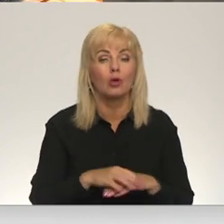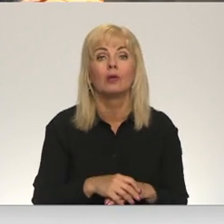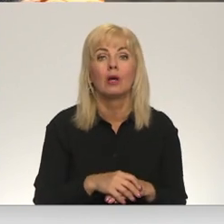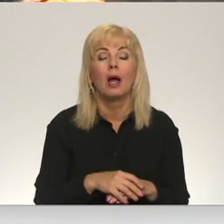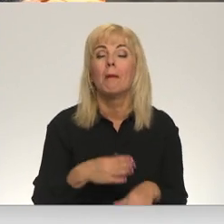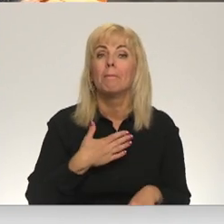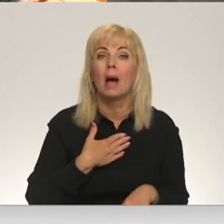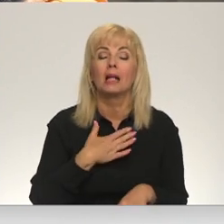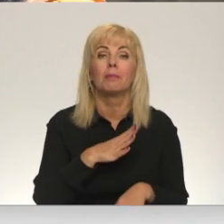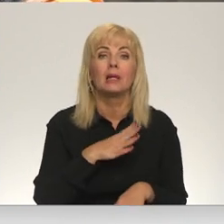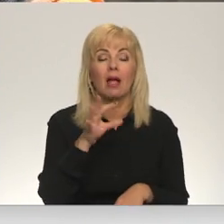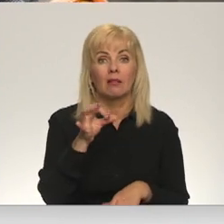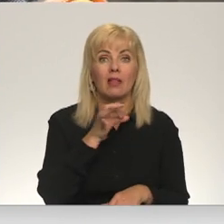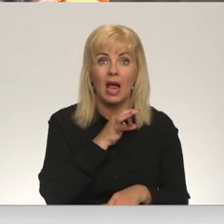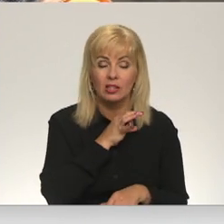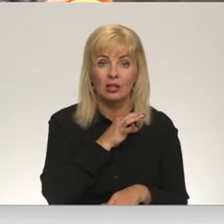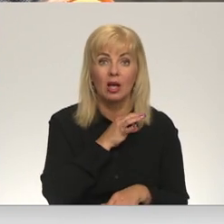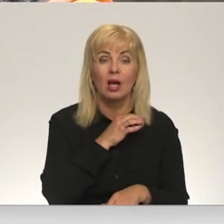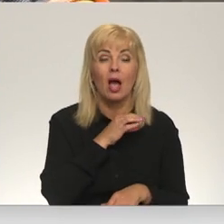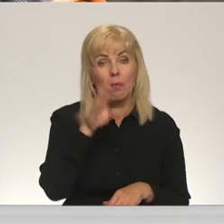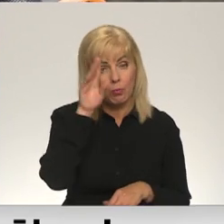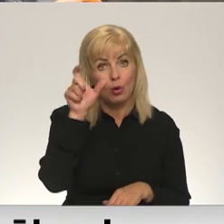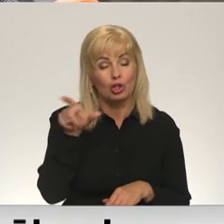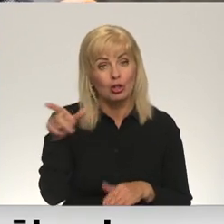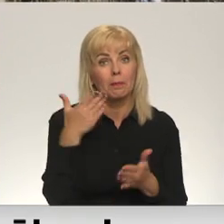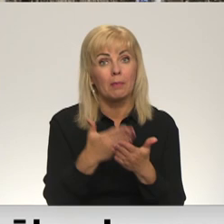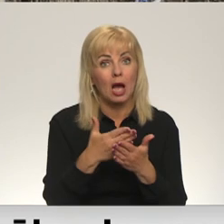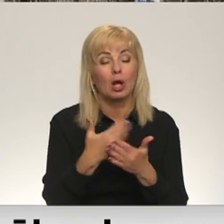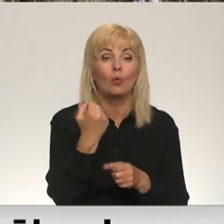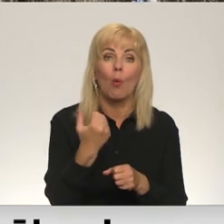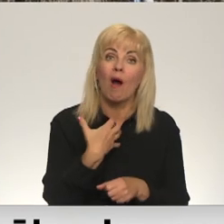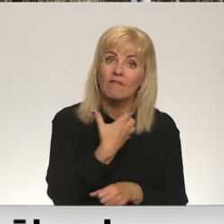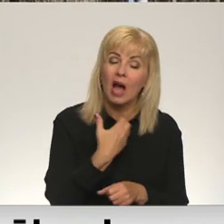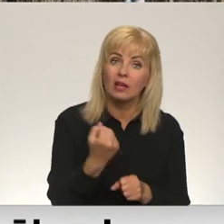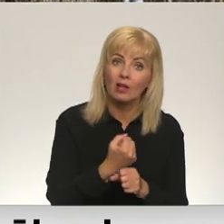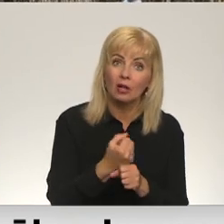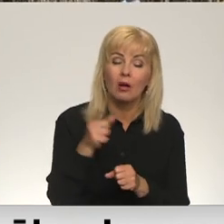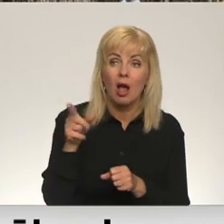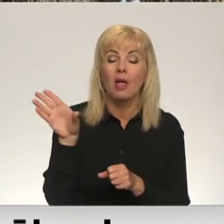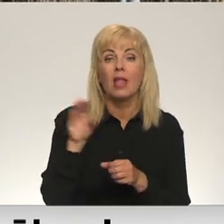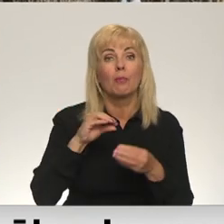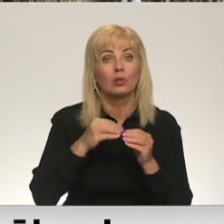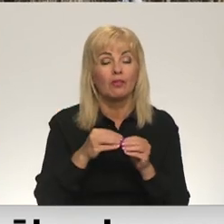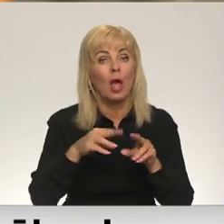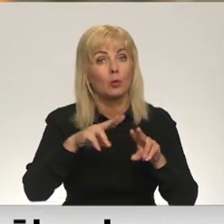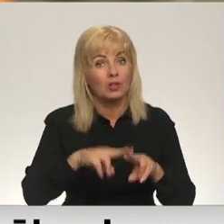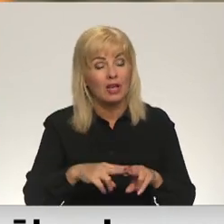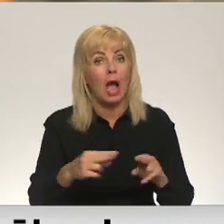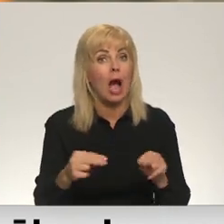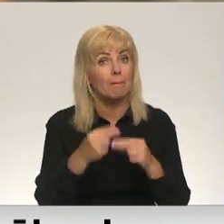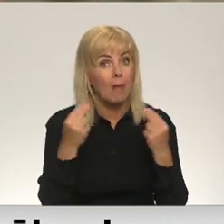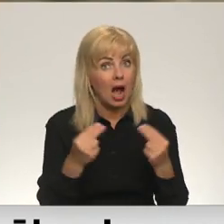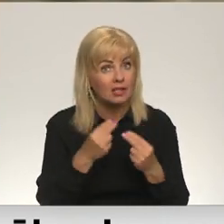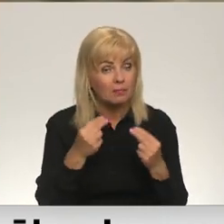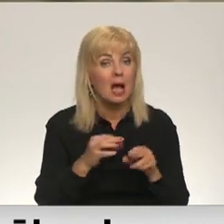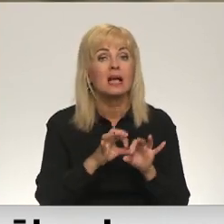Man bija tā, ka viņi teica, rekuši, Džeki, kas tev parādīs, kā vajag darīt. Ņem vairā viņu ieteikumus. Uz vietas mani apmācīja. Labi, man